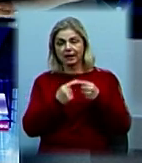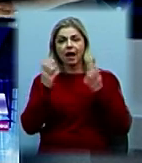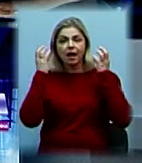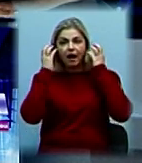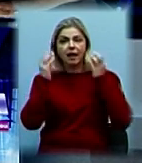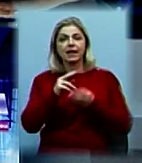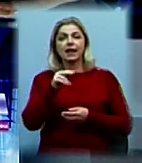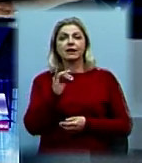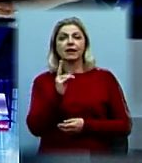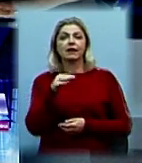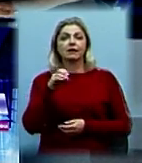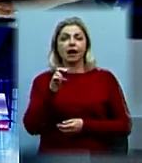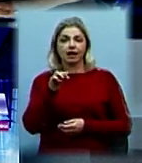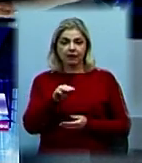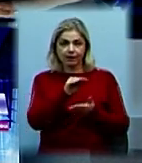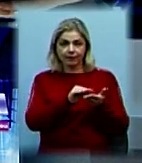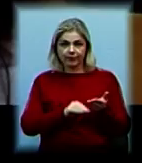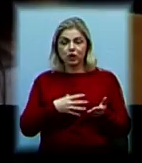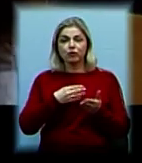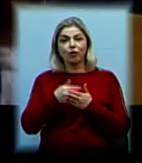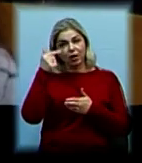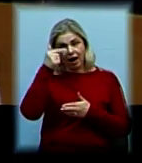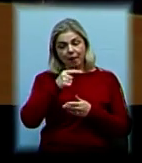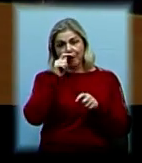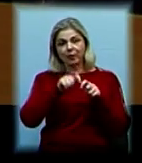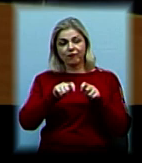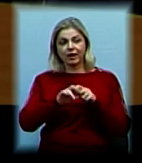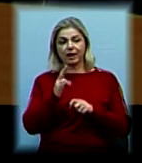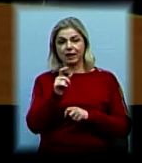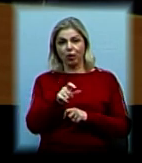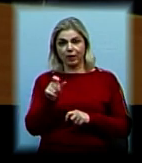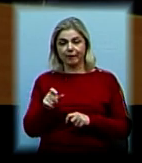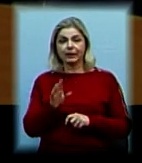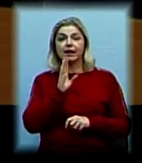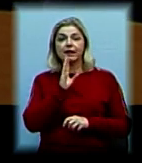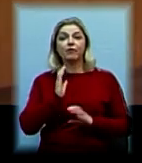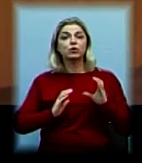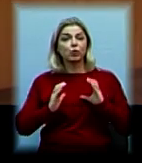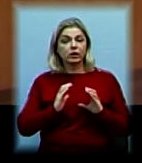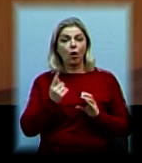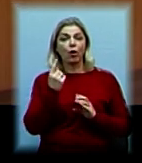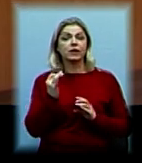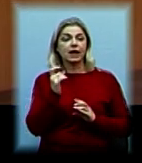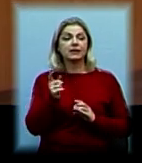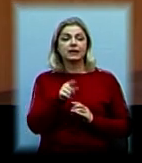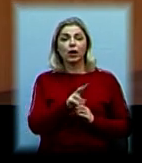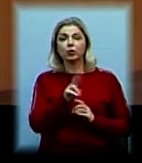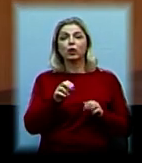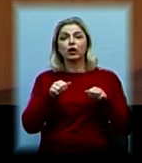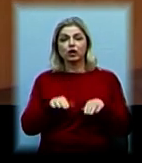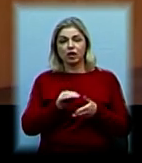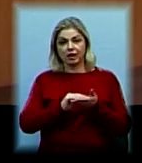Свою грамотність перевірили і миколаївці. Студентка Оріка Дудка – одна із тих, хто сьогодні вирішив написати